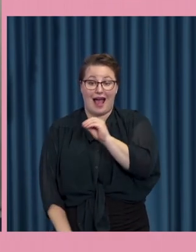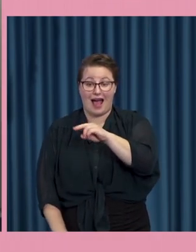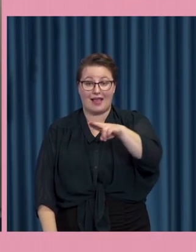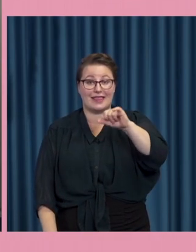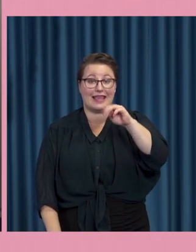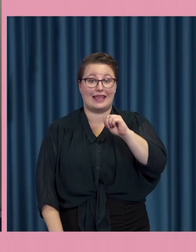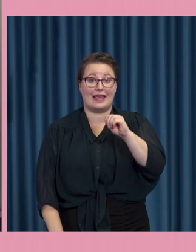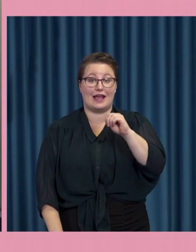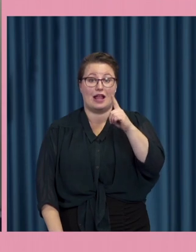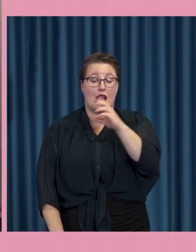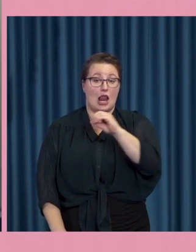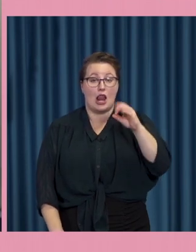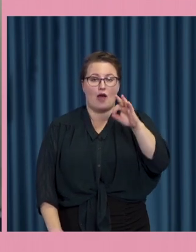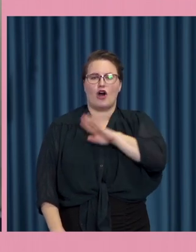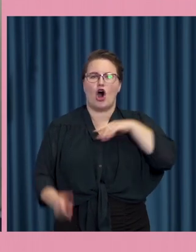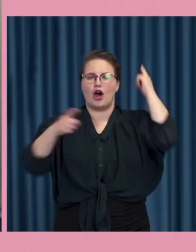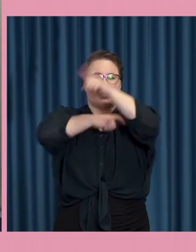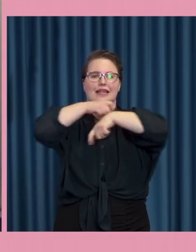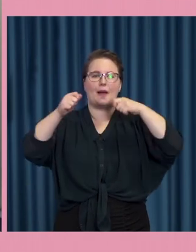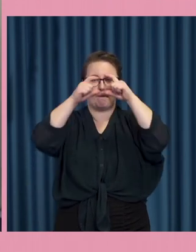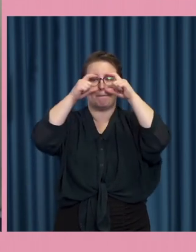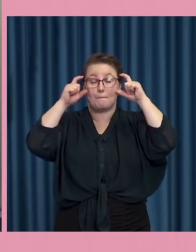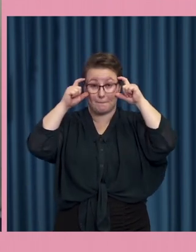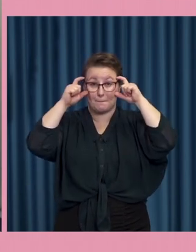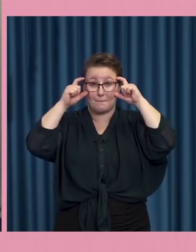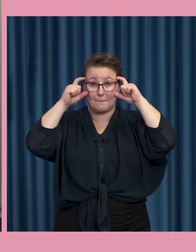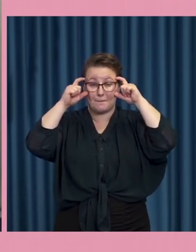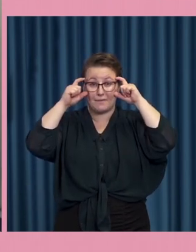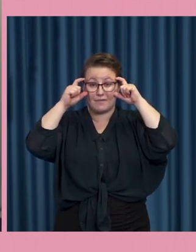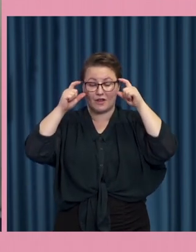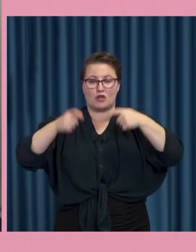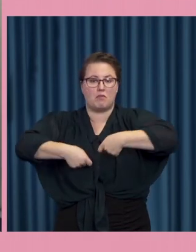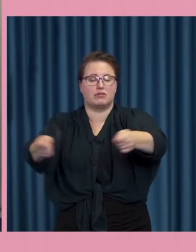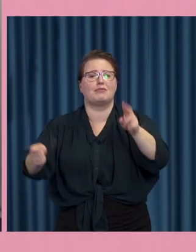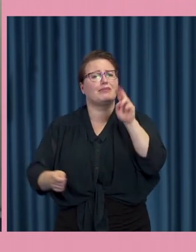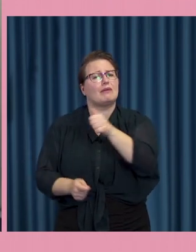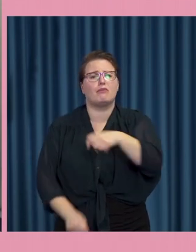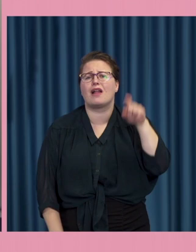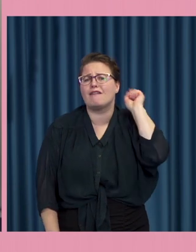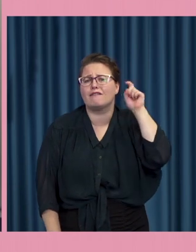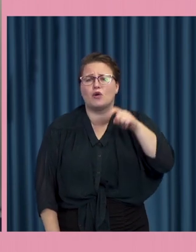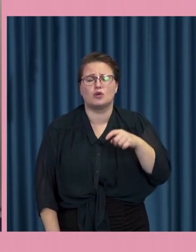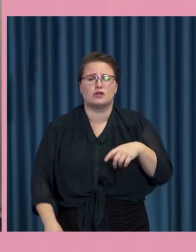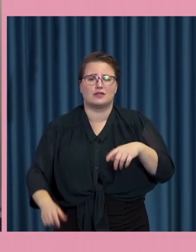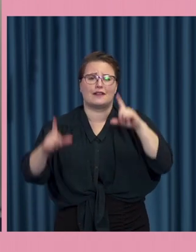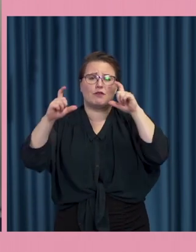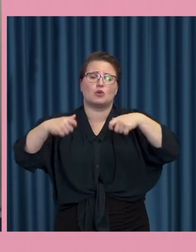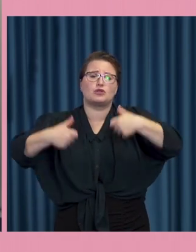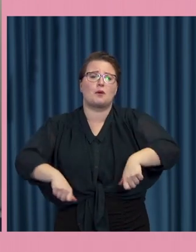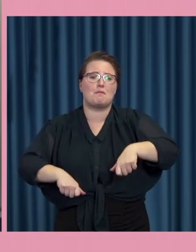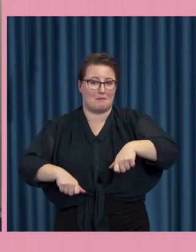hijab över huvudet. det där, det var ju bara en ren manipulation. Och sånt där pågår.